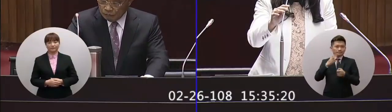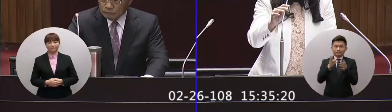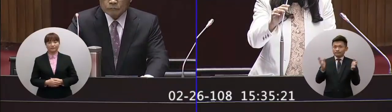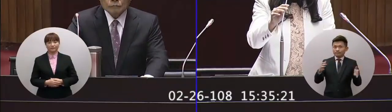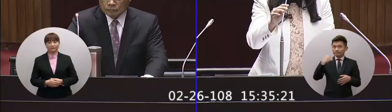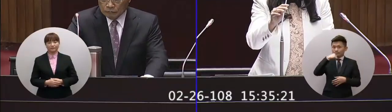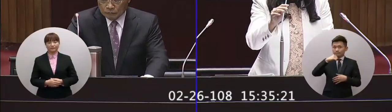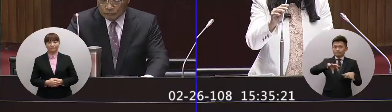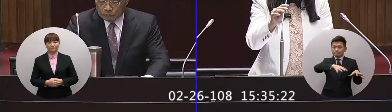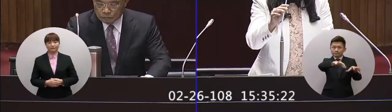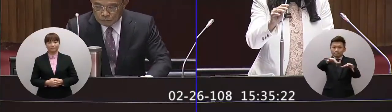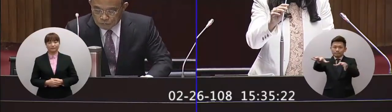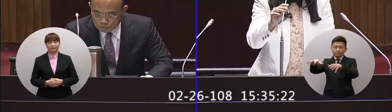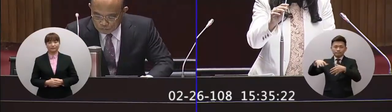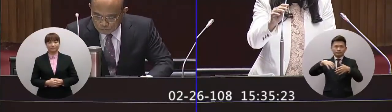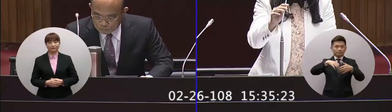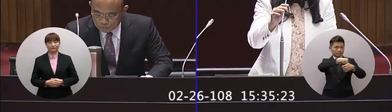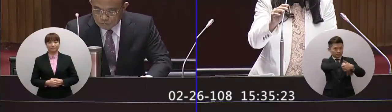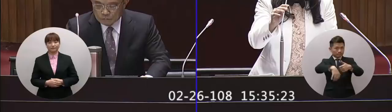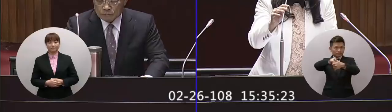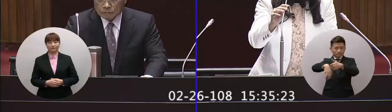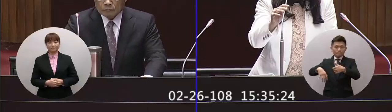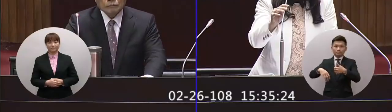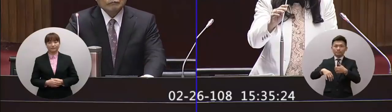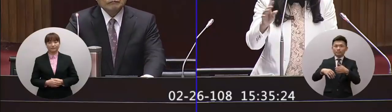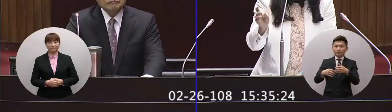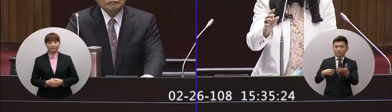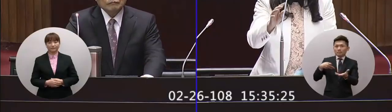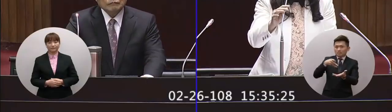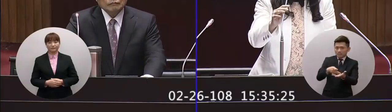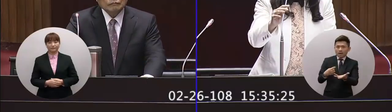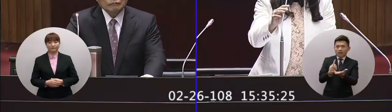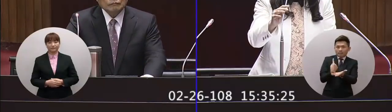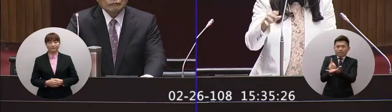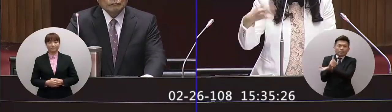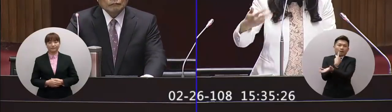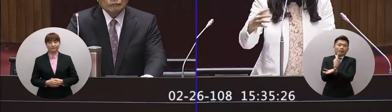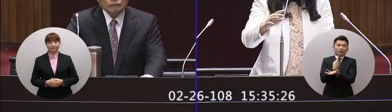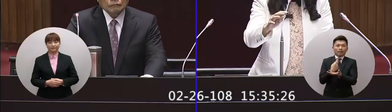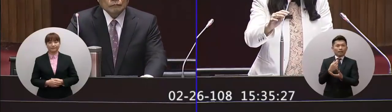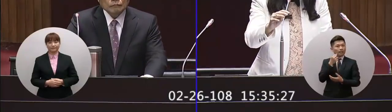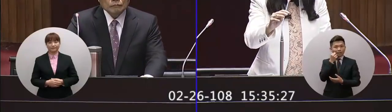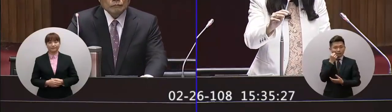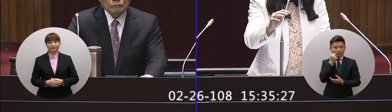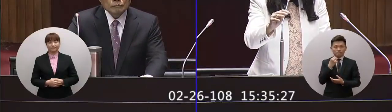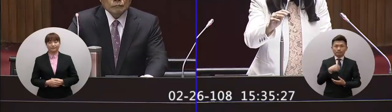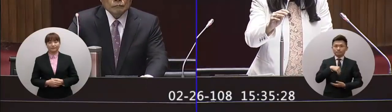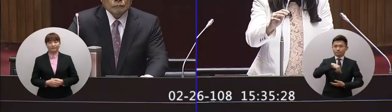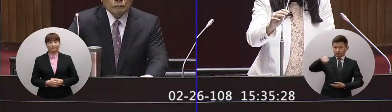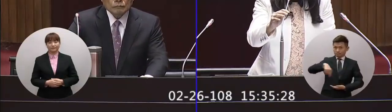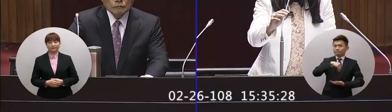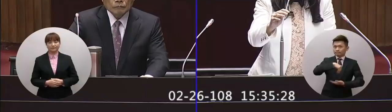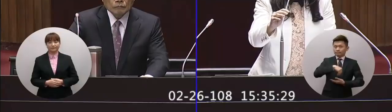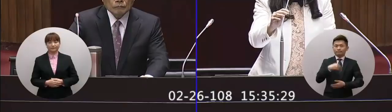台灣在世界國際組織或者是國際舞台上面的空間都越來越狹小所以這我們非常的憂心啊